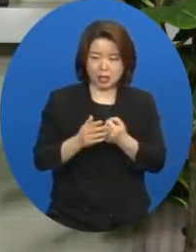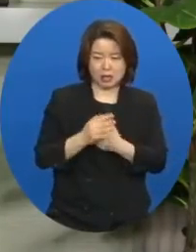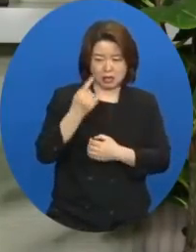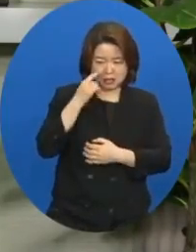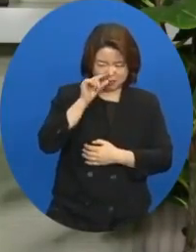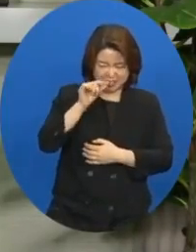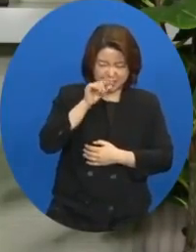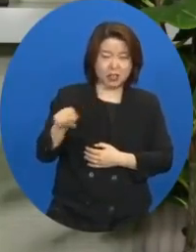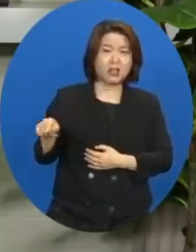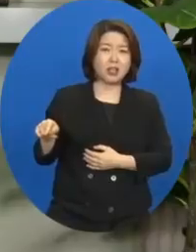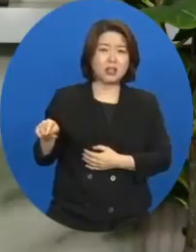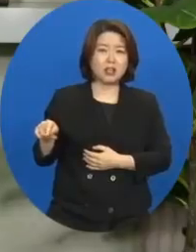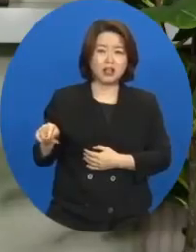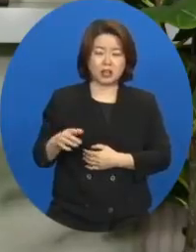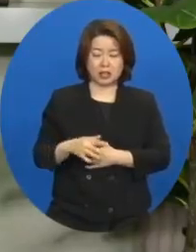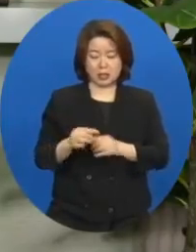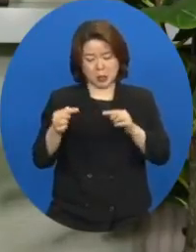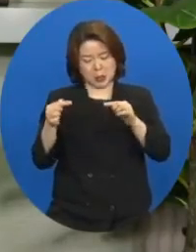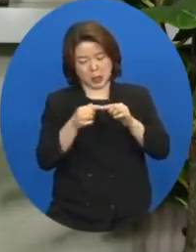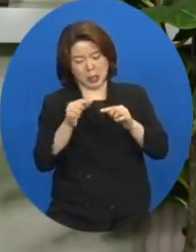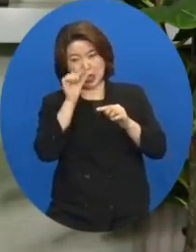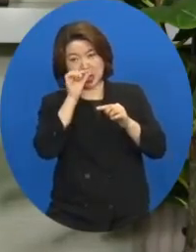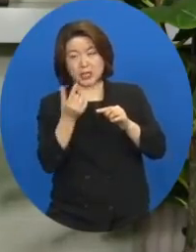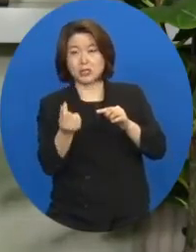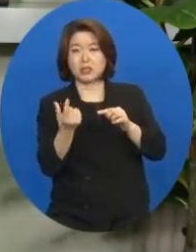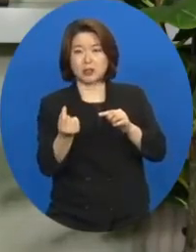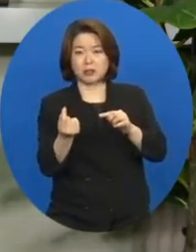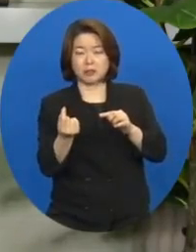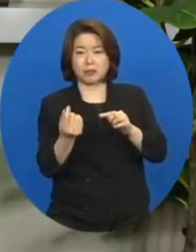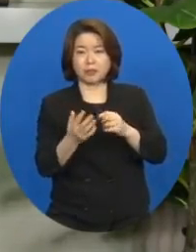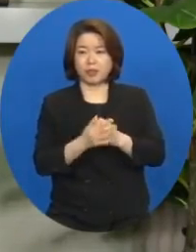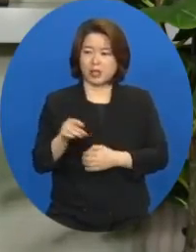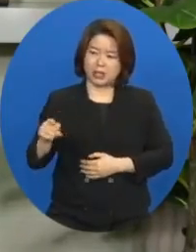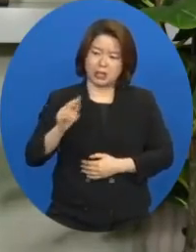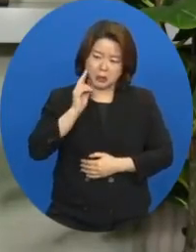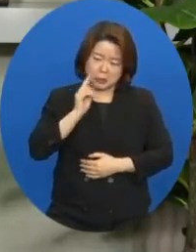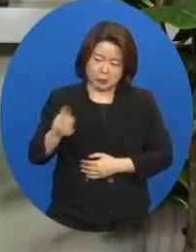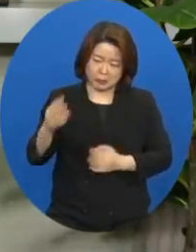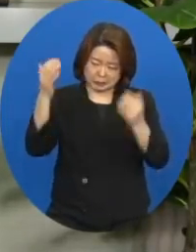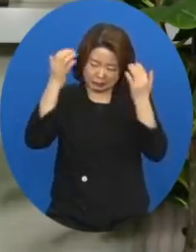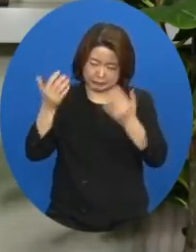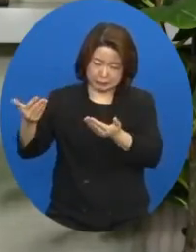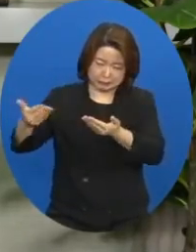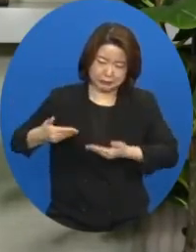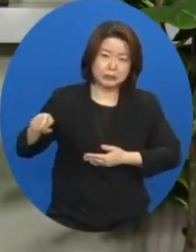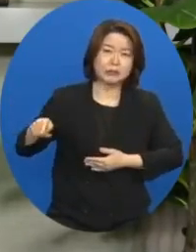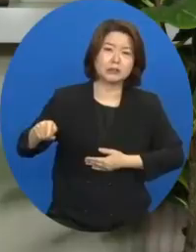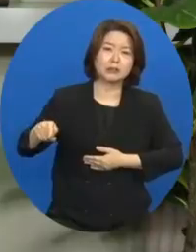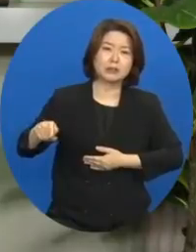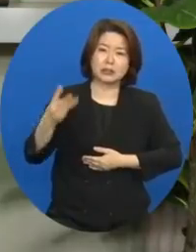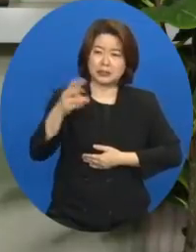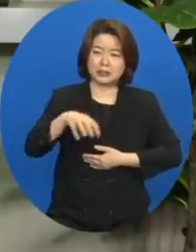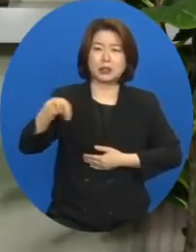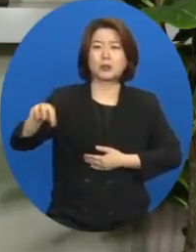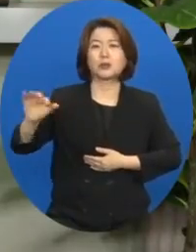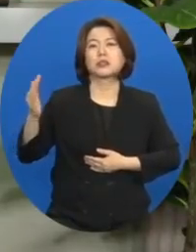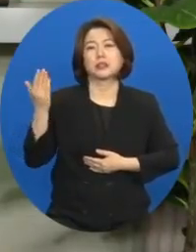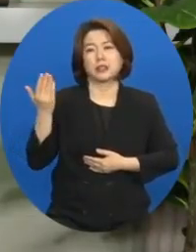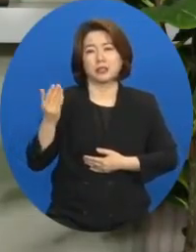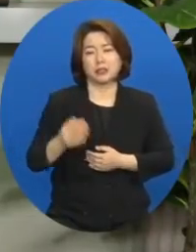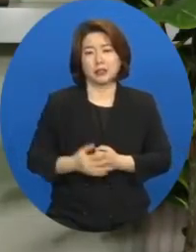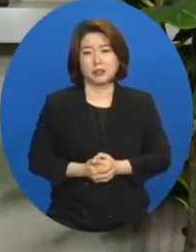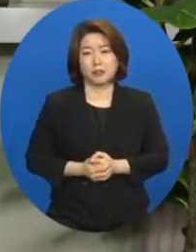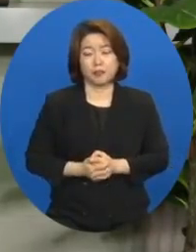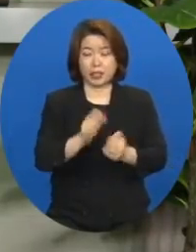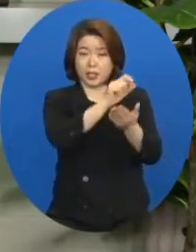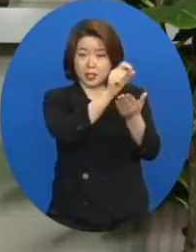가시처럼 손톱에 박힌 가시처럼 극심한 고통을 주는 존재가 됩니다. 그